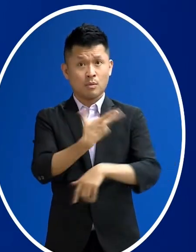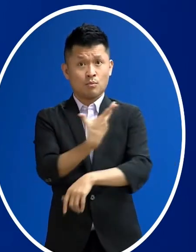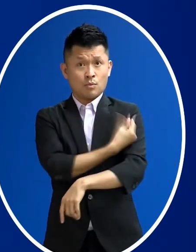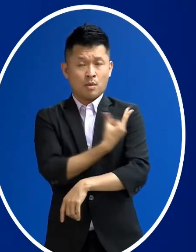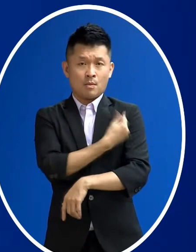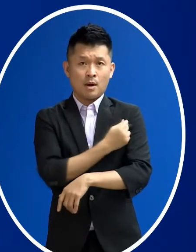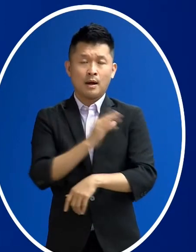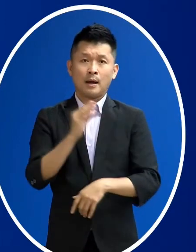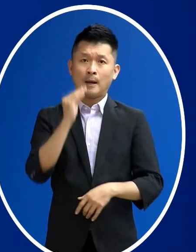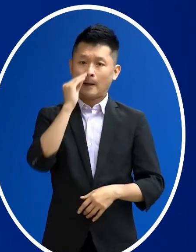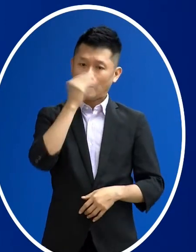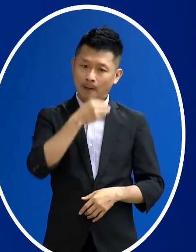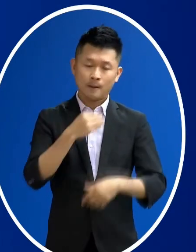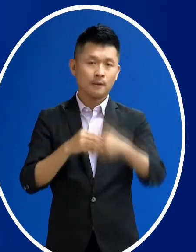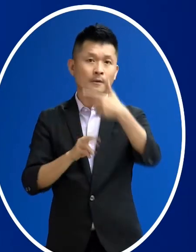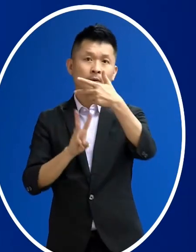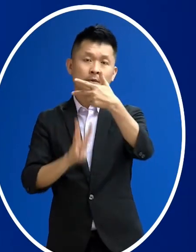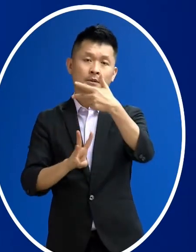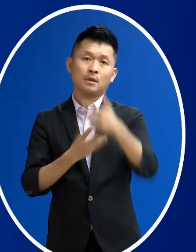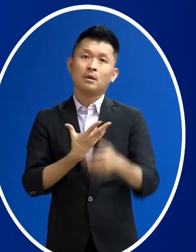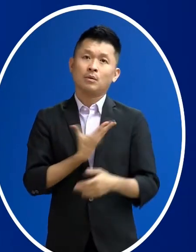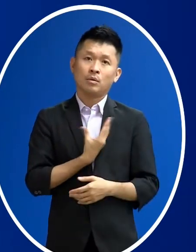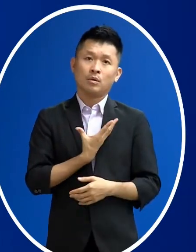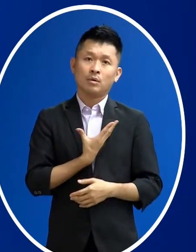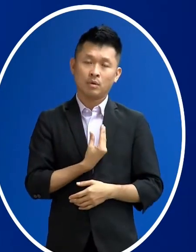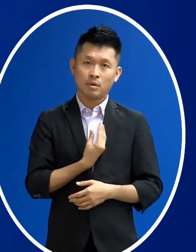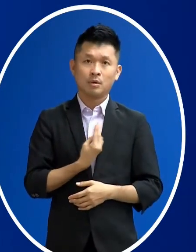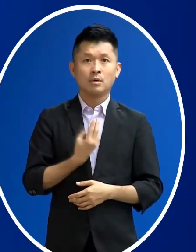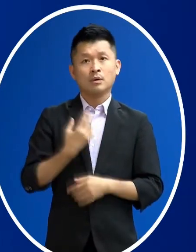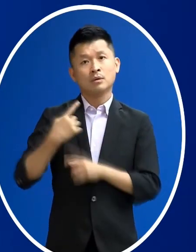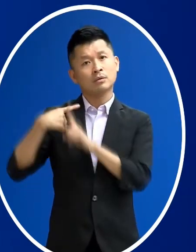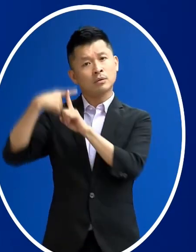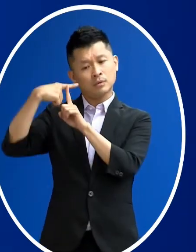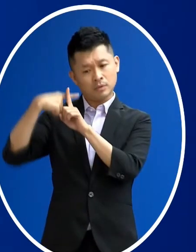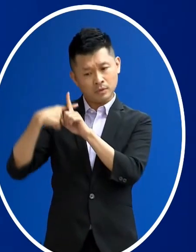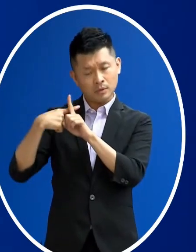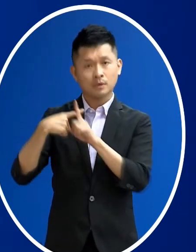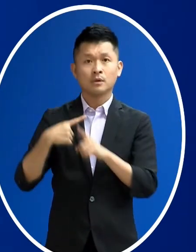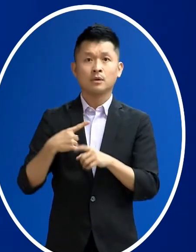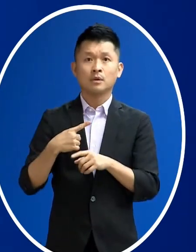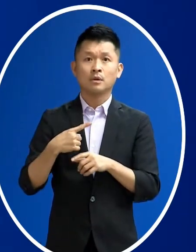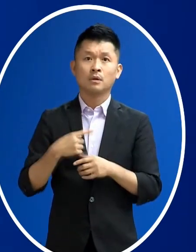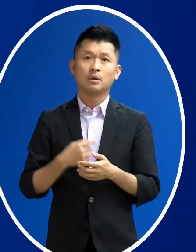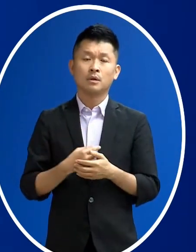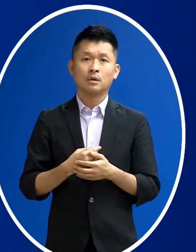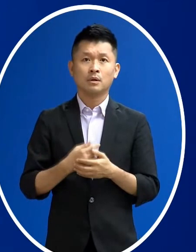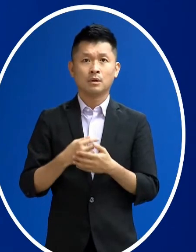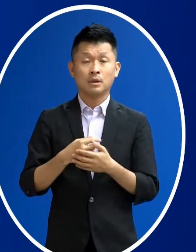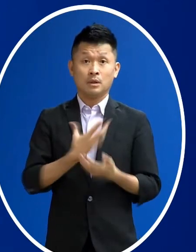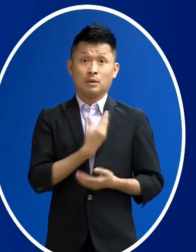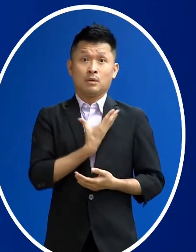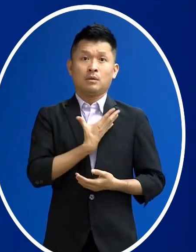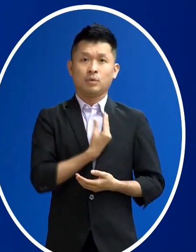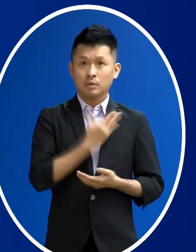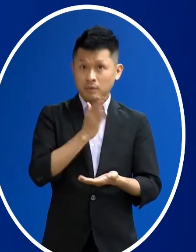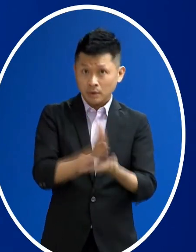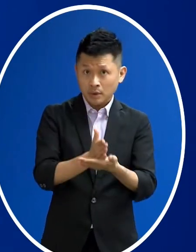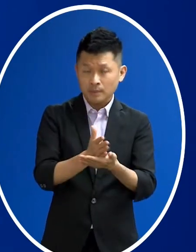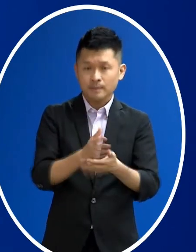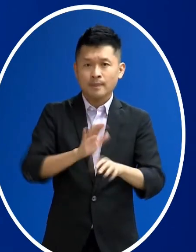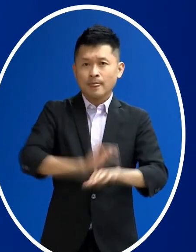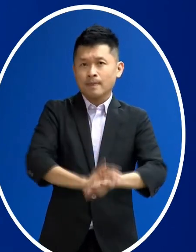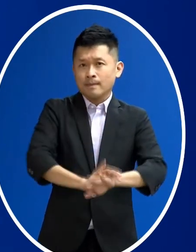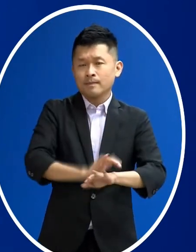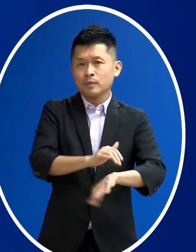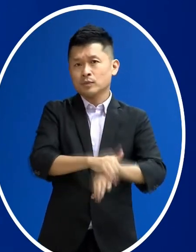這個沒有 就是心跳血壓 跟呼吸都惡化的關係 心跳停止 那經過急救無